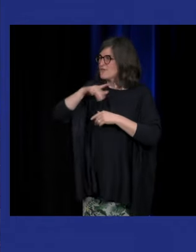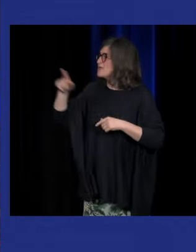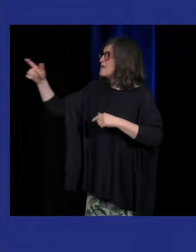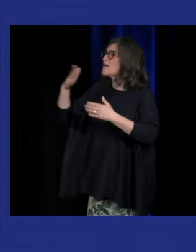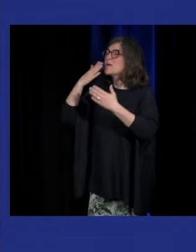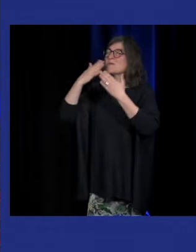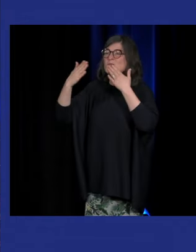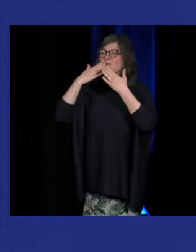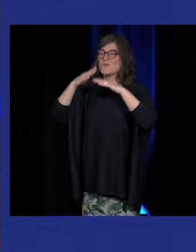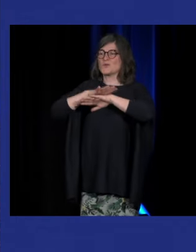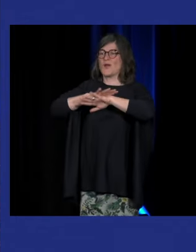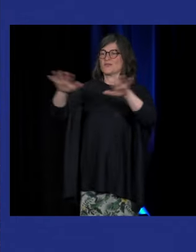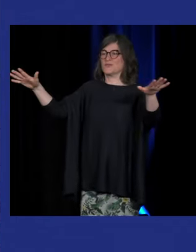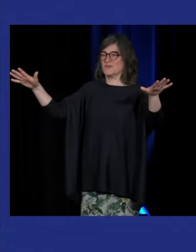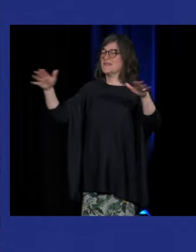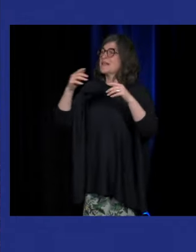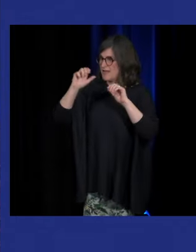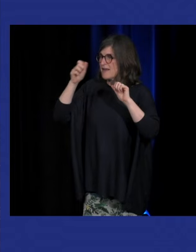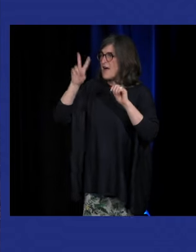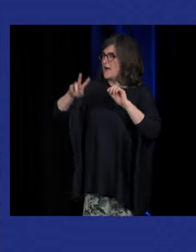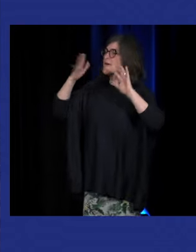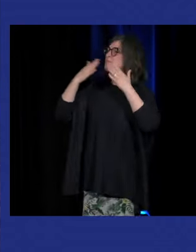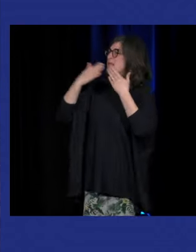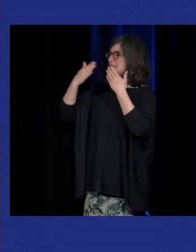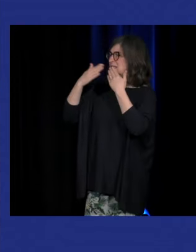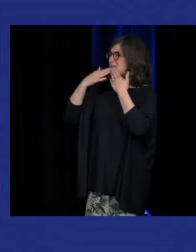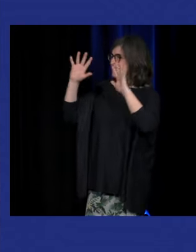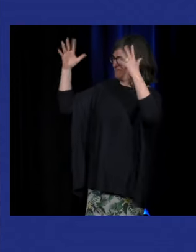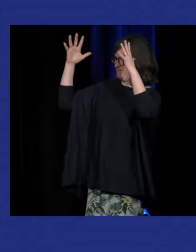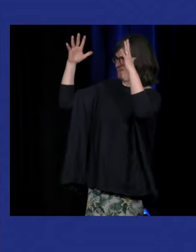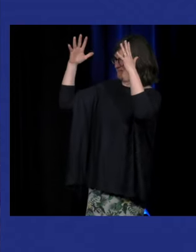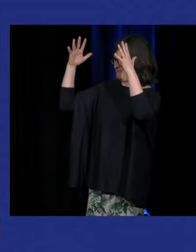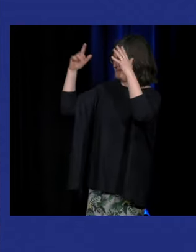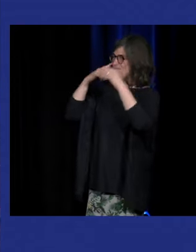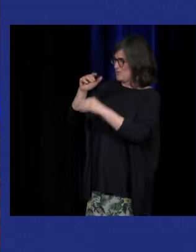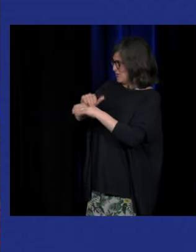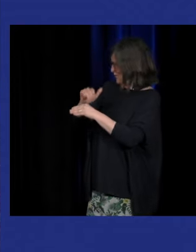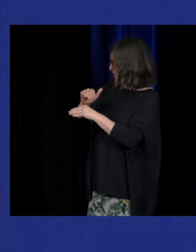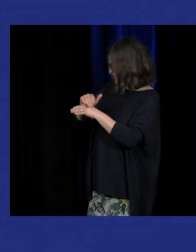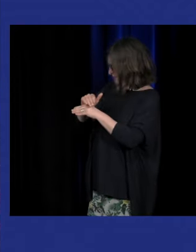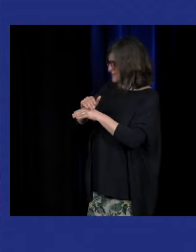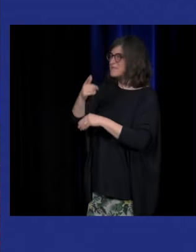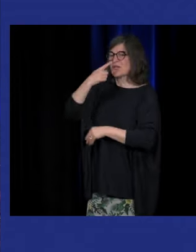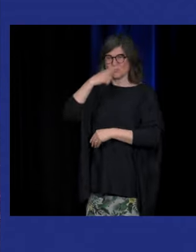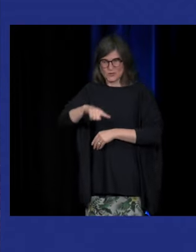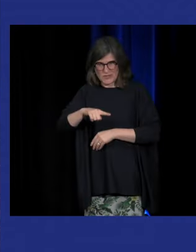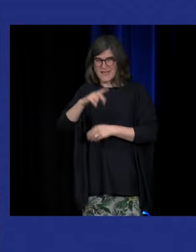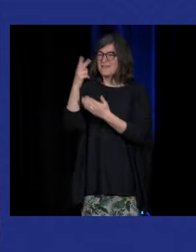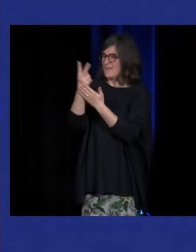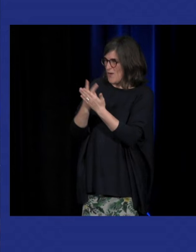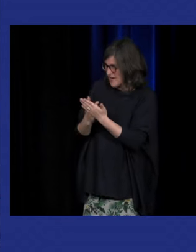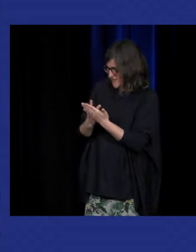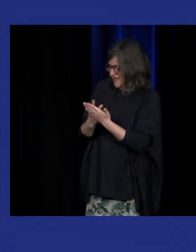bonsoir à toutes et tous et d'abord un grand merci à nos intervenants de ce soir donc Juliette Dalle Olivier